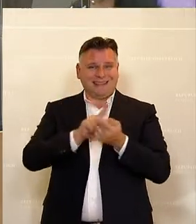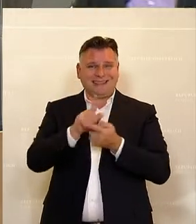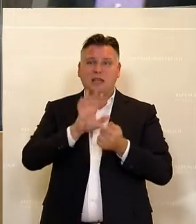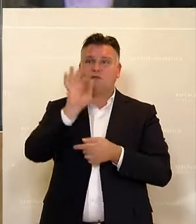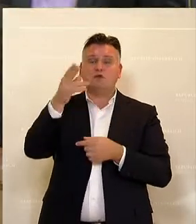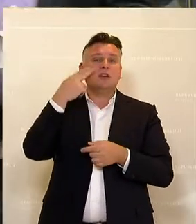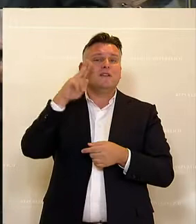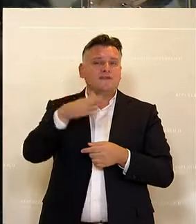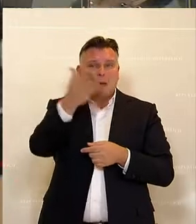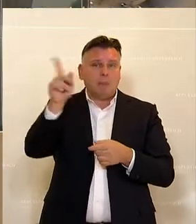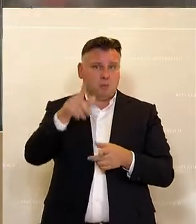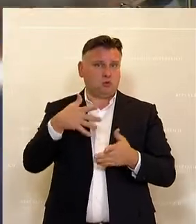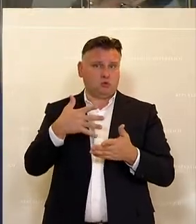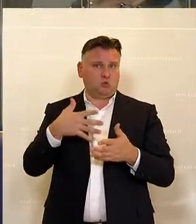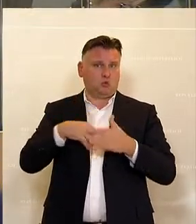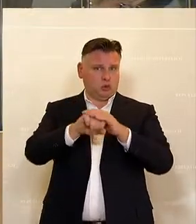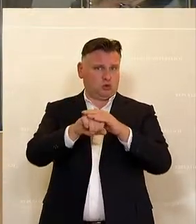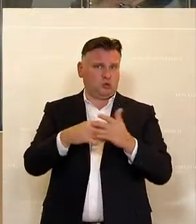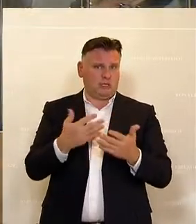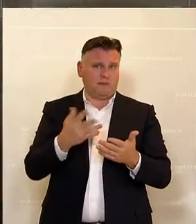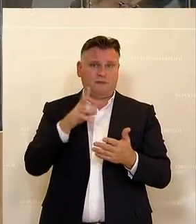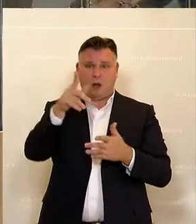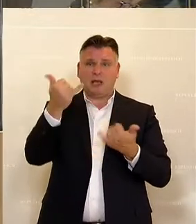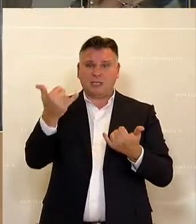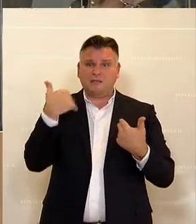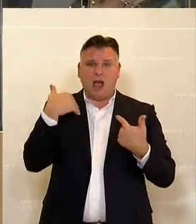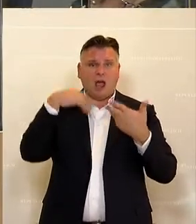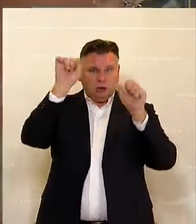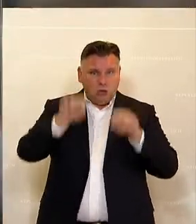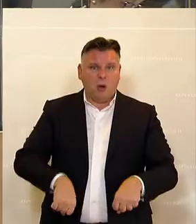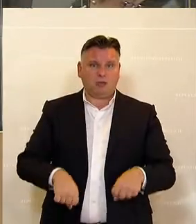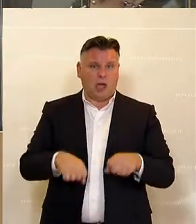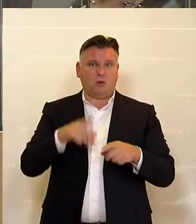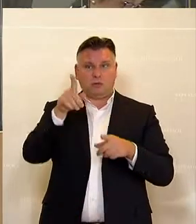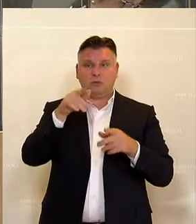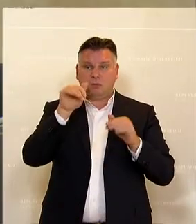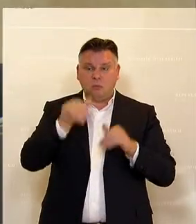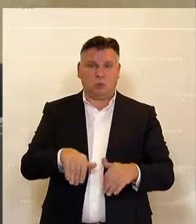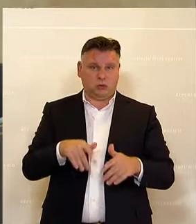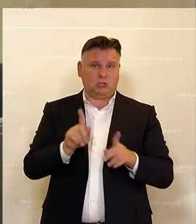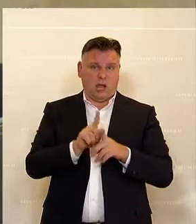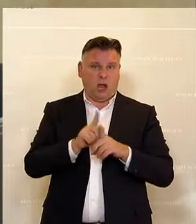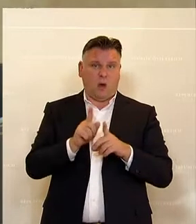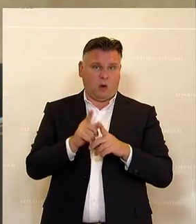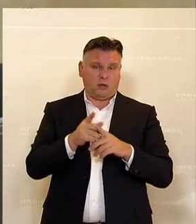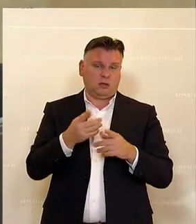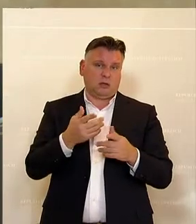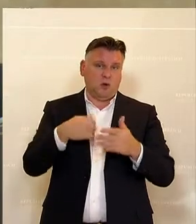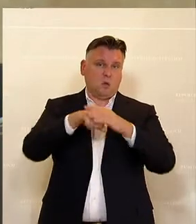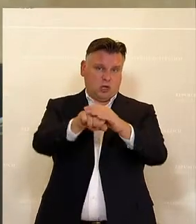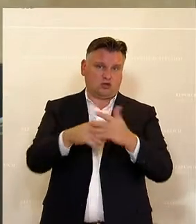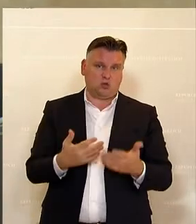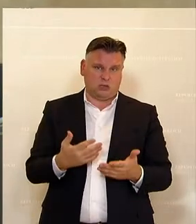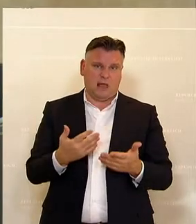und die Ausfälle auch aufgrund von den notwendigen Schließungen auch kompensieren werden. Wir haben daher die